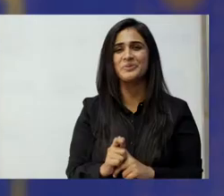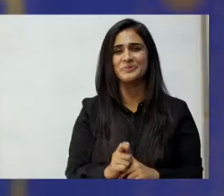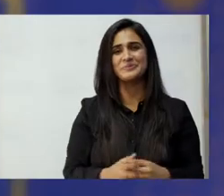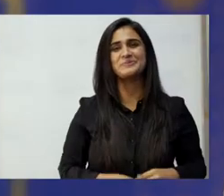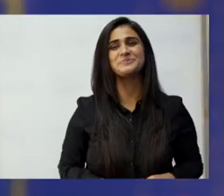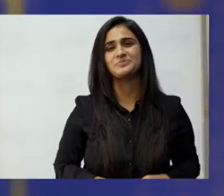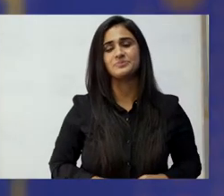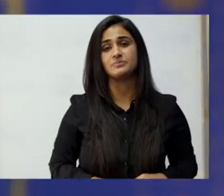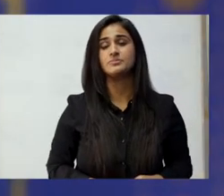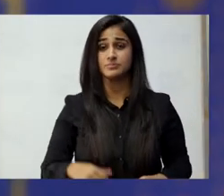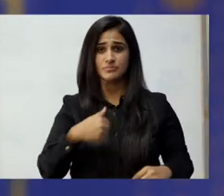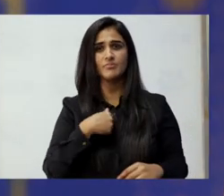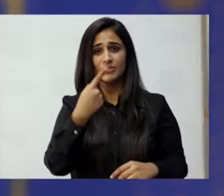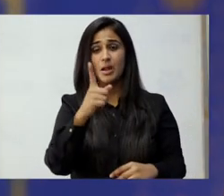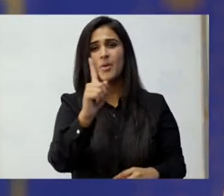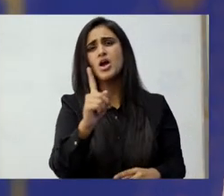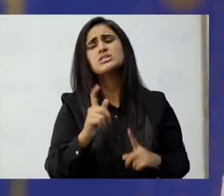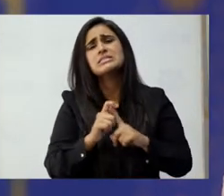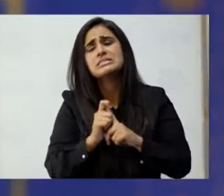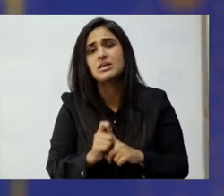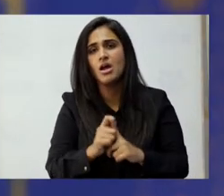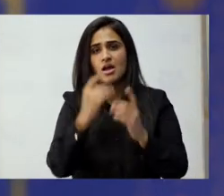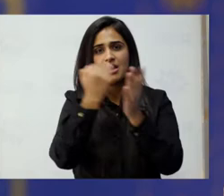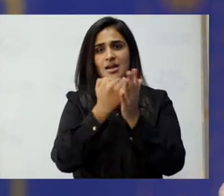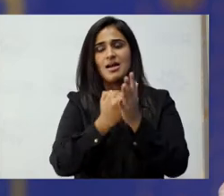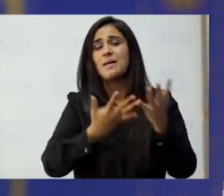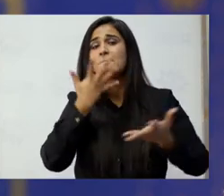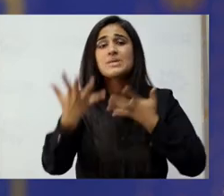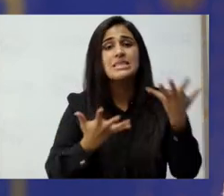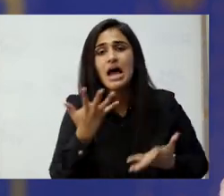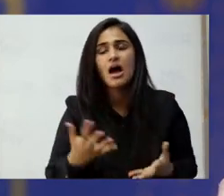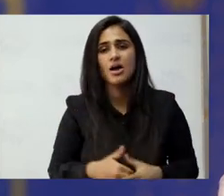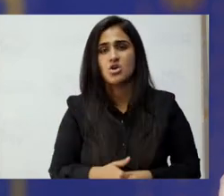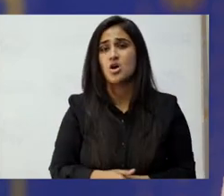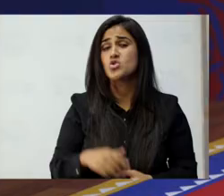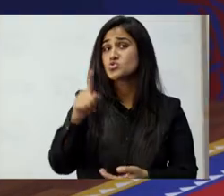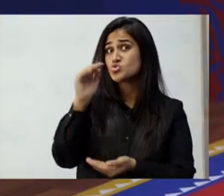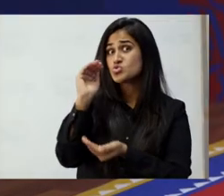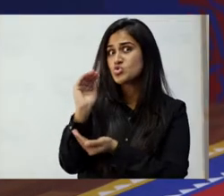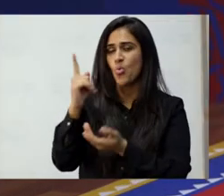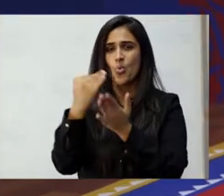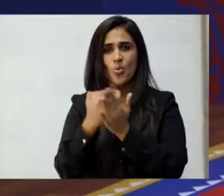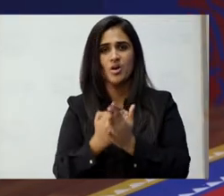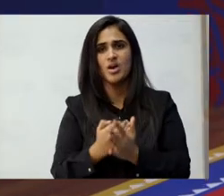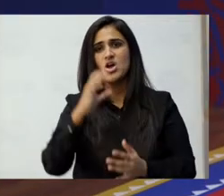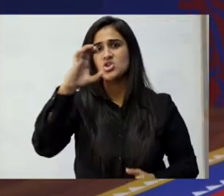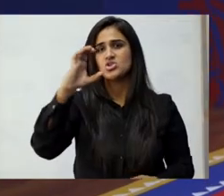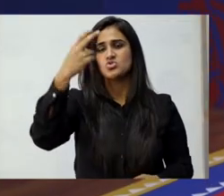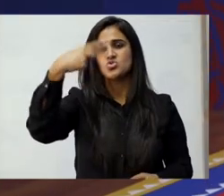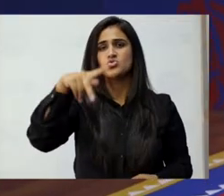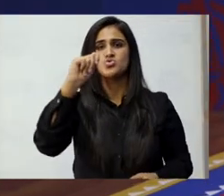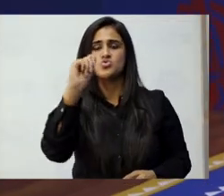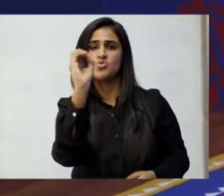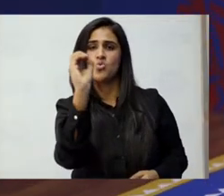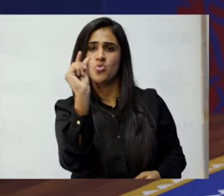مویت آپ کو ایک بہت ضروری انفرمیشن دینا چاہتی ہیں چھوٹو کے بارے میں چھوٹو ایک